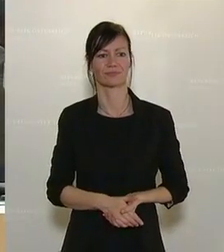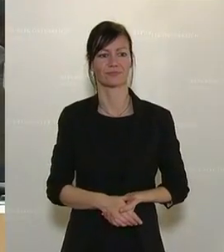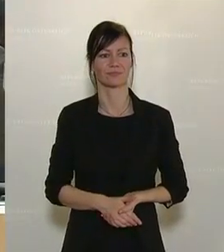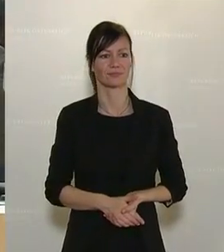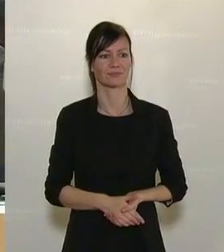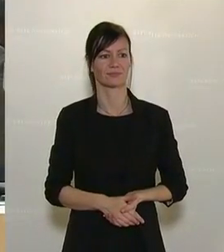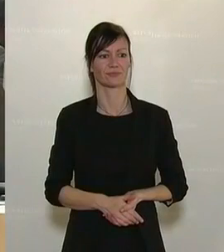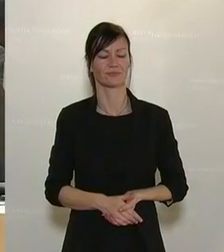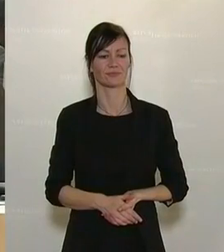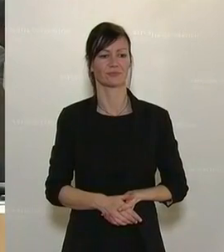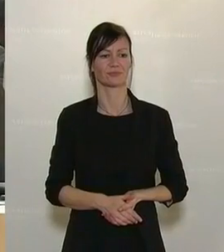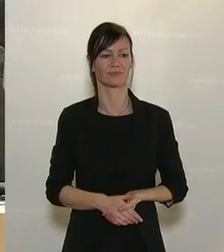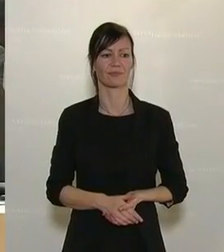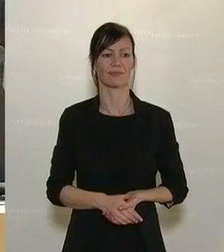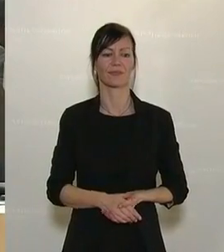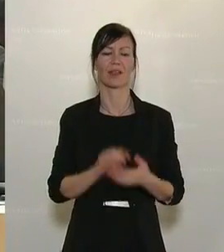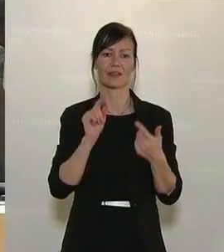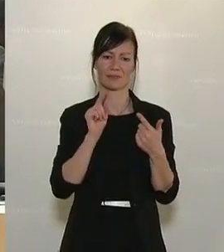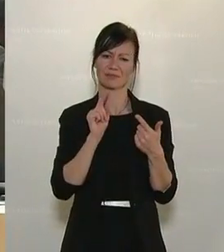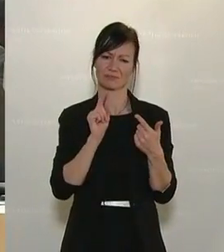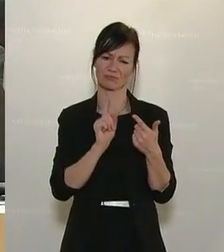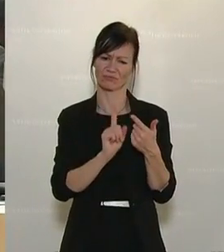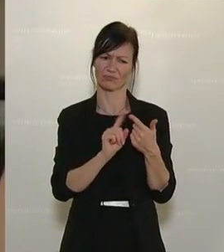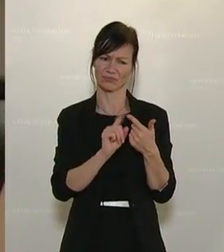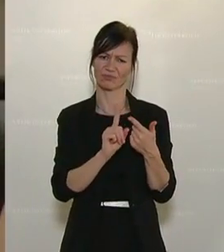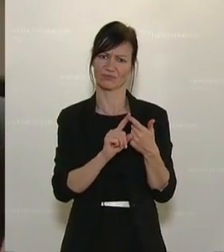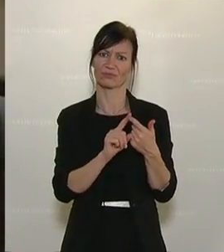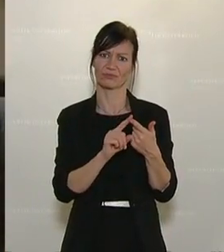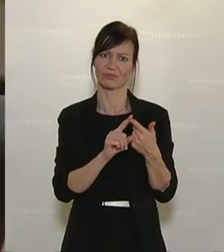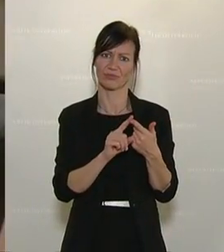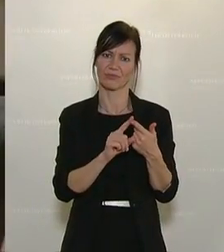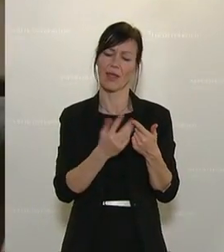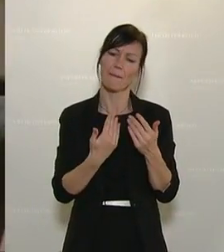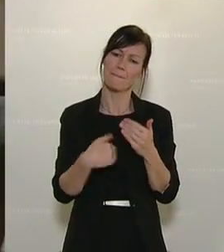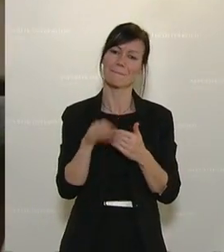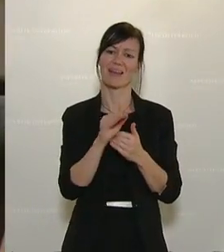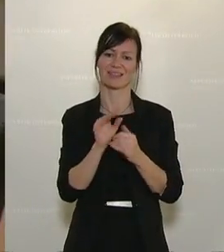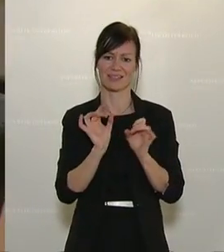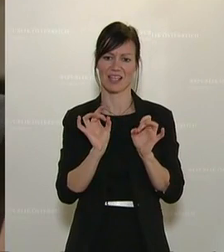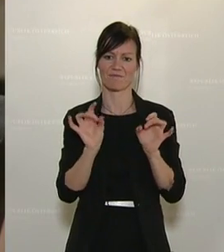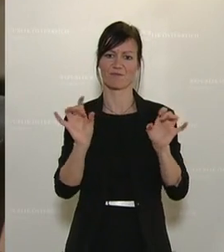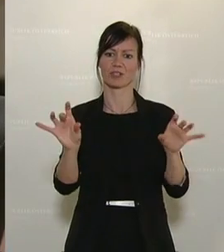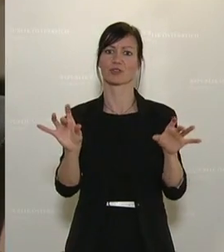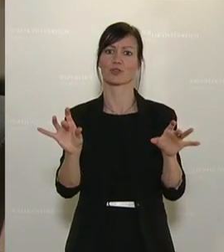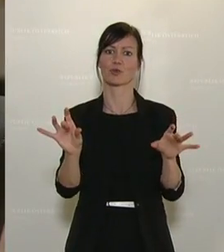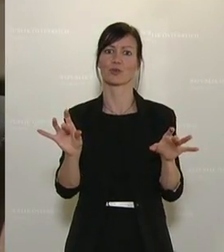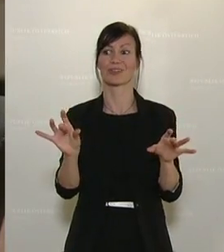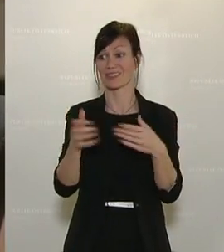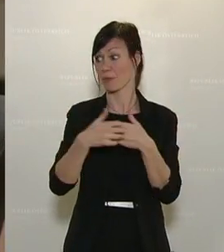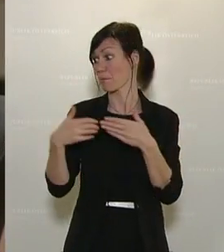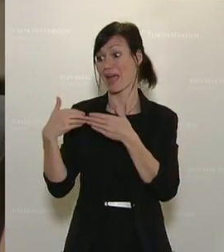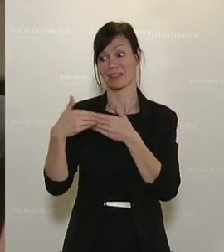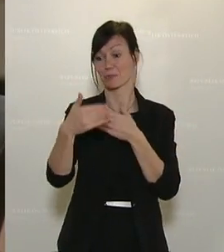Dann komme ich noch auf den zweiten Punkt, der ganz wesentlich ist. Die meisten Infektionen seit März gibt es in Alten und